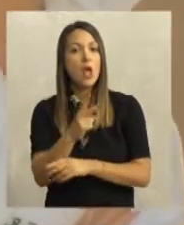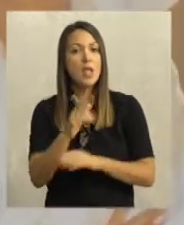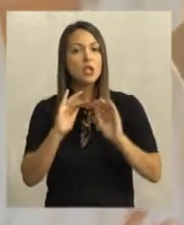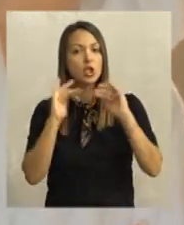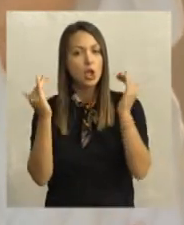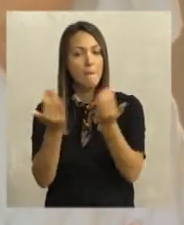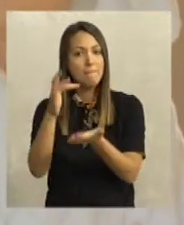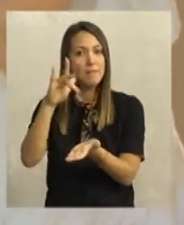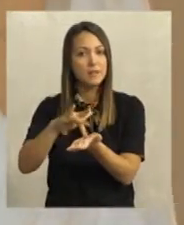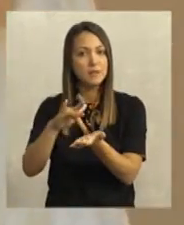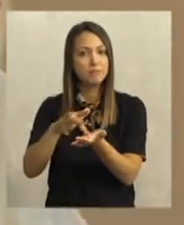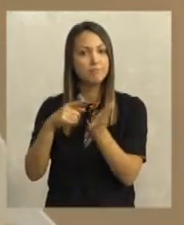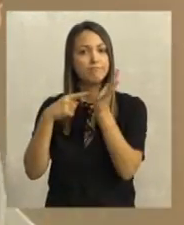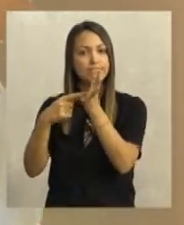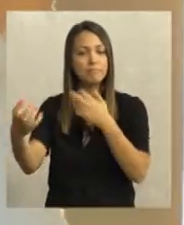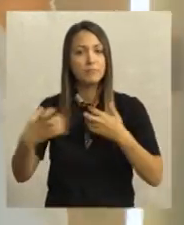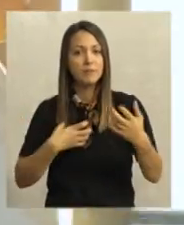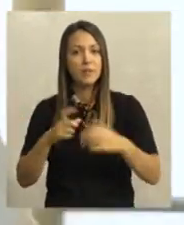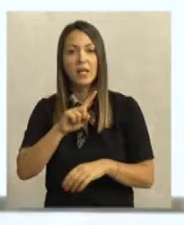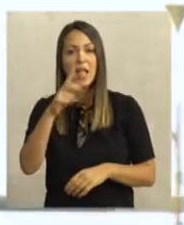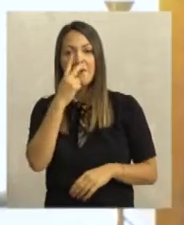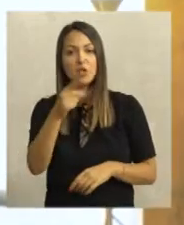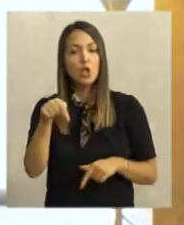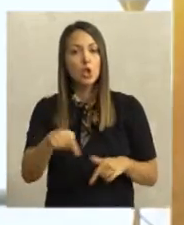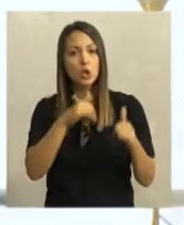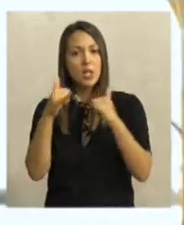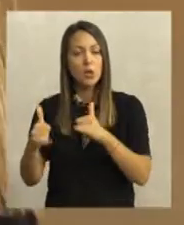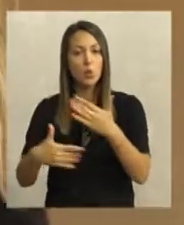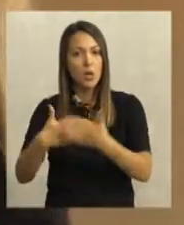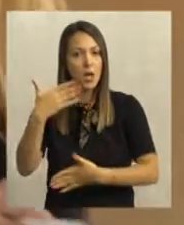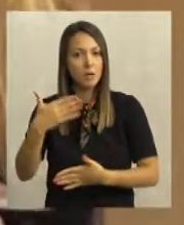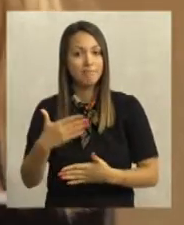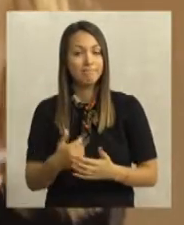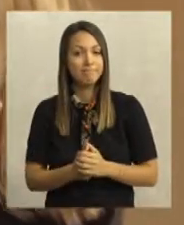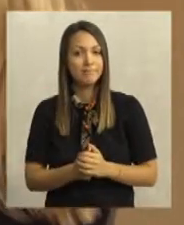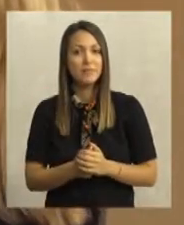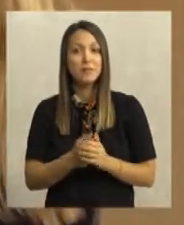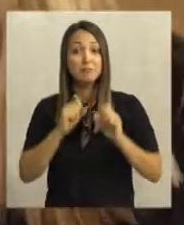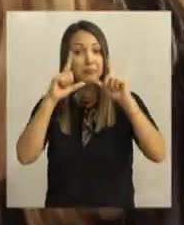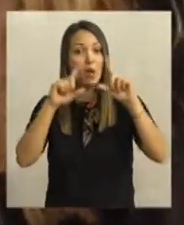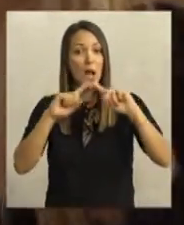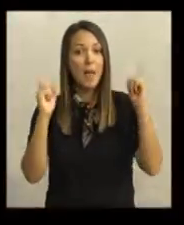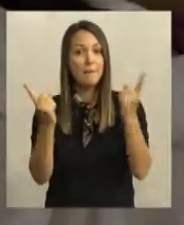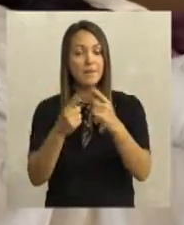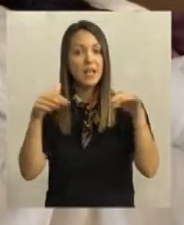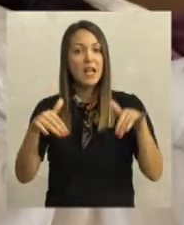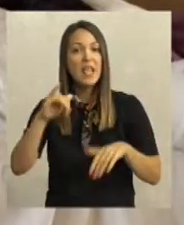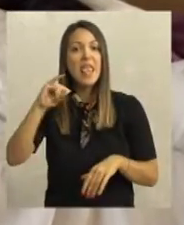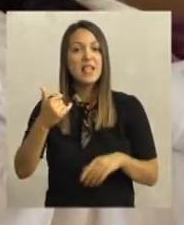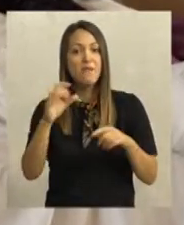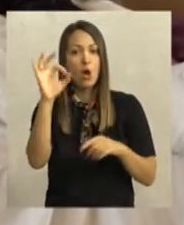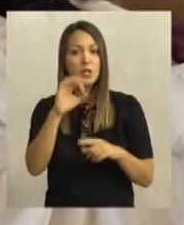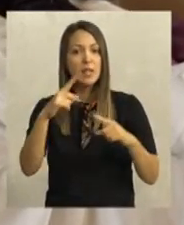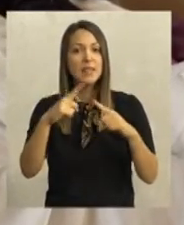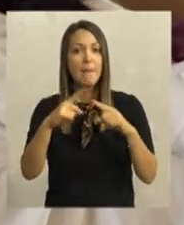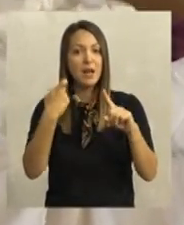Hotelska soba kao mesto izvođenja predstave nije viđena do sada u našem gradu. U nesvakidašnjem ambijentu igraju Jelisaveta